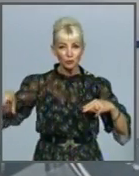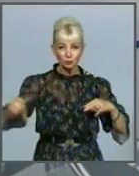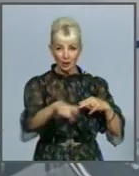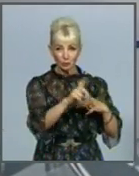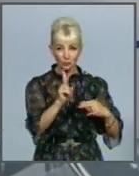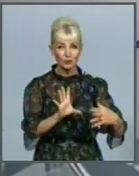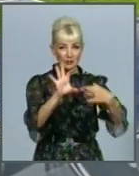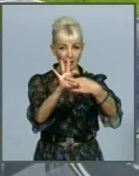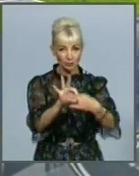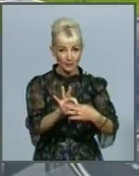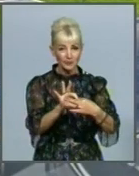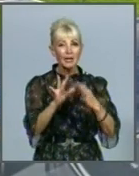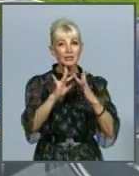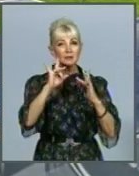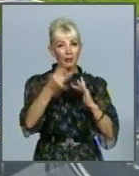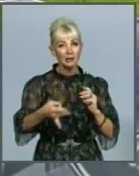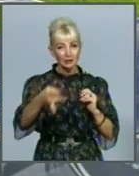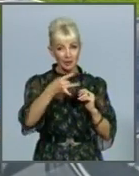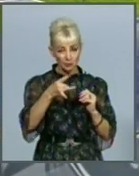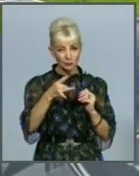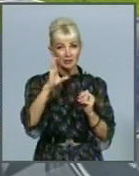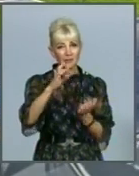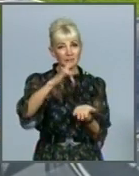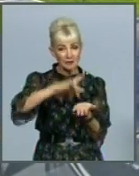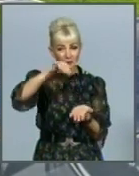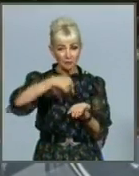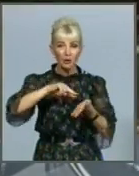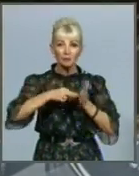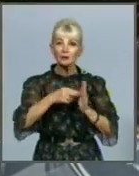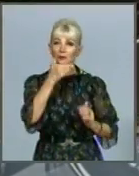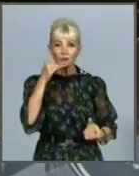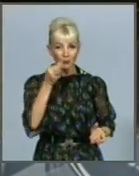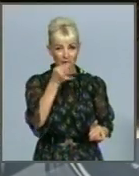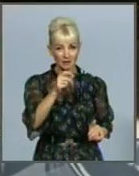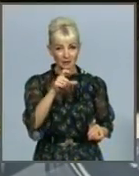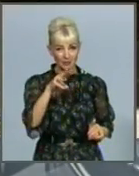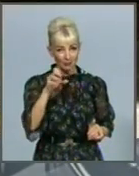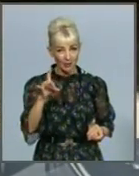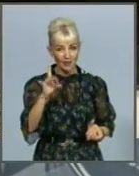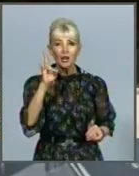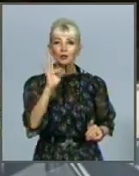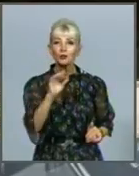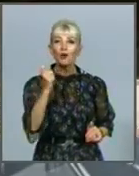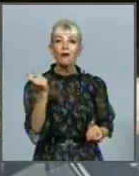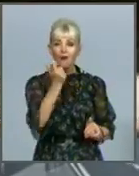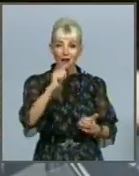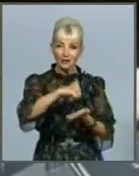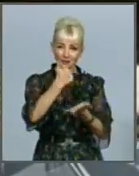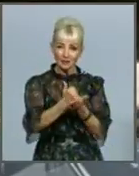спальний мікрорайон із центром мегаполісу. Планів багато, підкреслив мер, але Харків ставить собі за мету